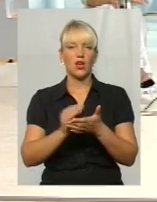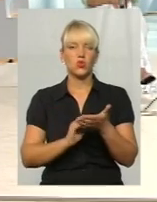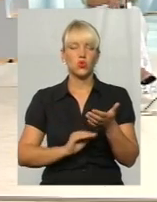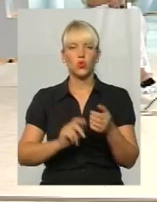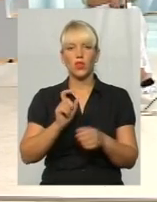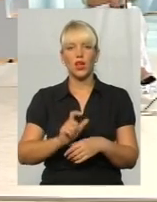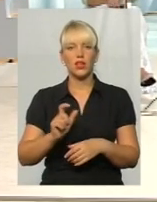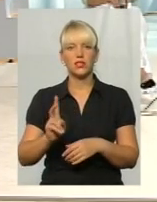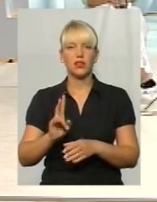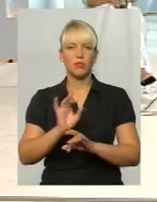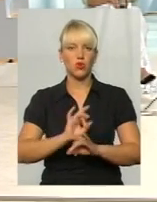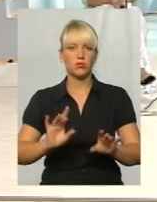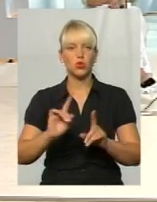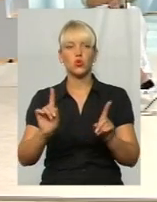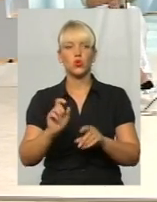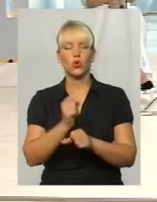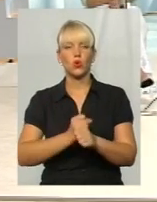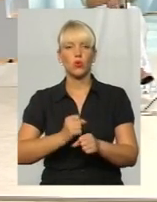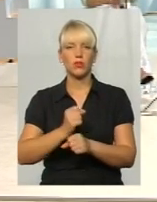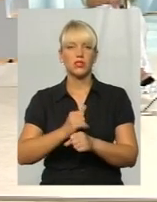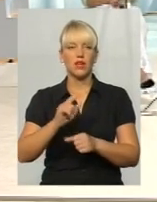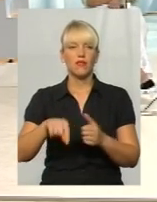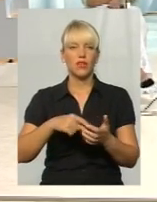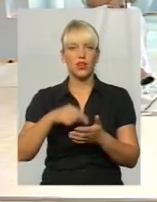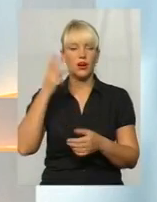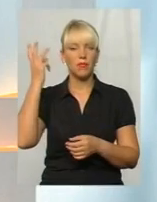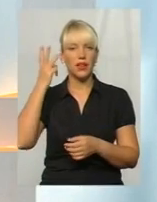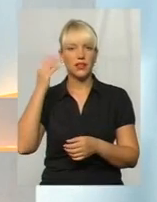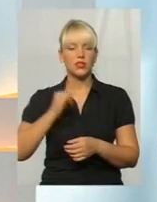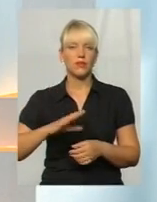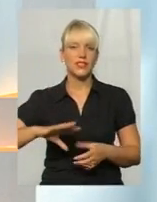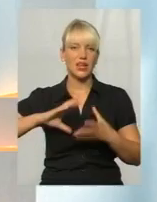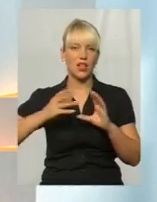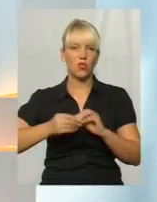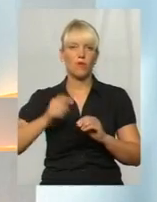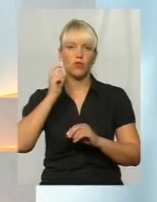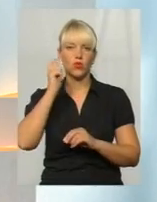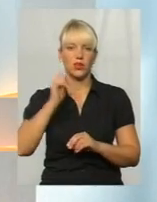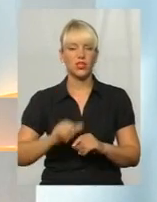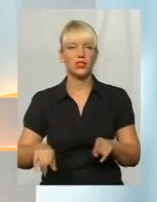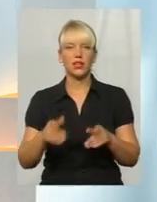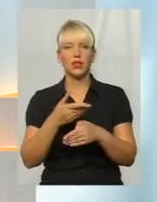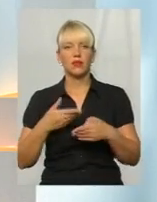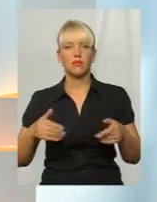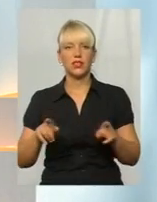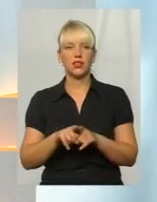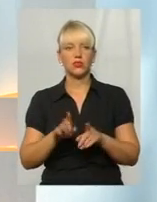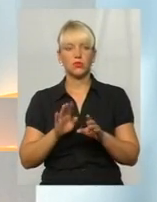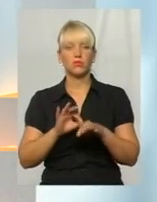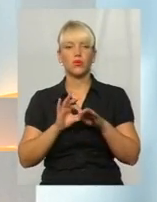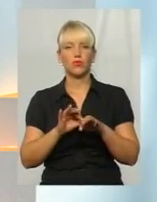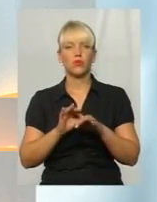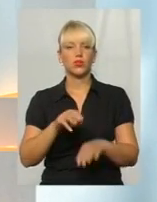яким ми розкажемо, що робиться в Хмельницькому і в Україні. І ми також будемо, проведемо